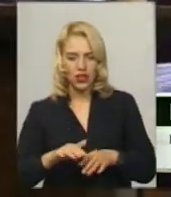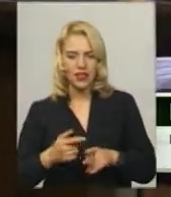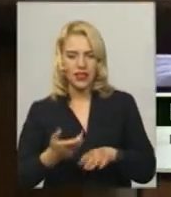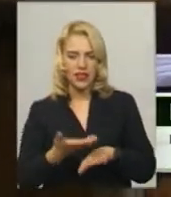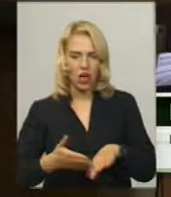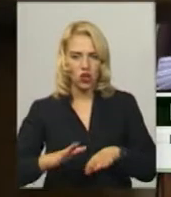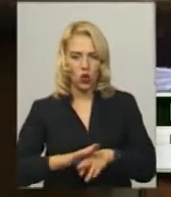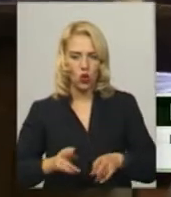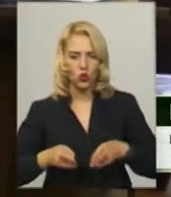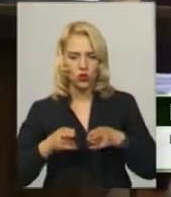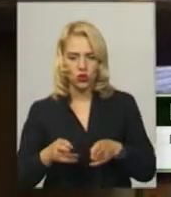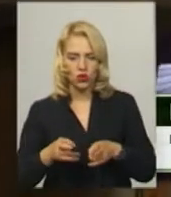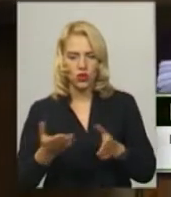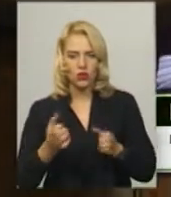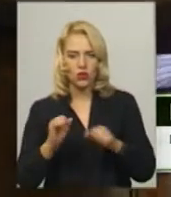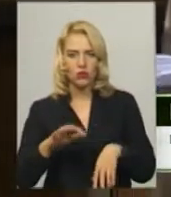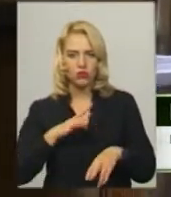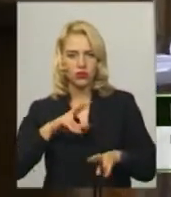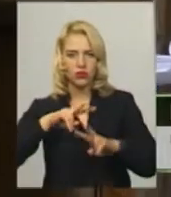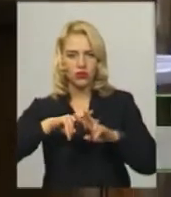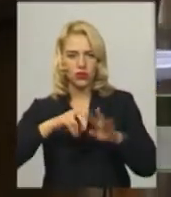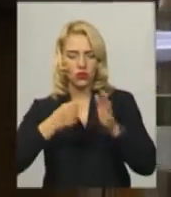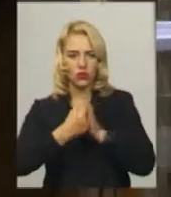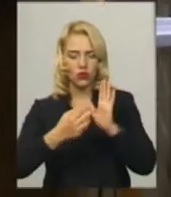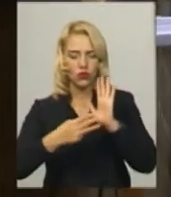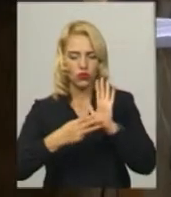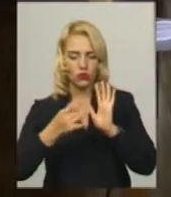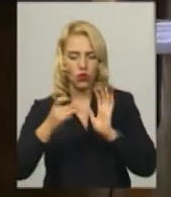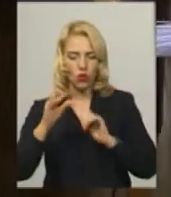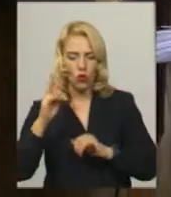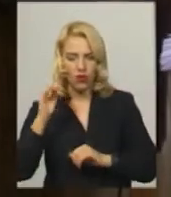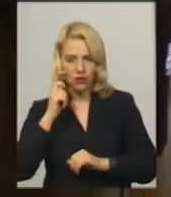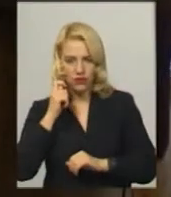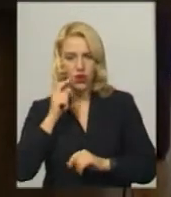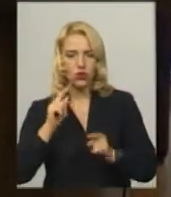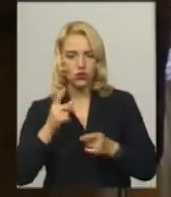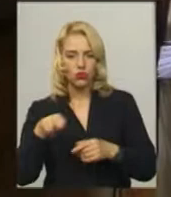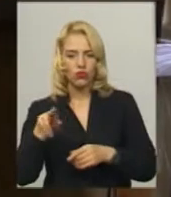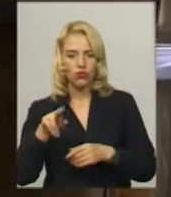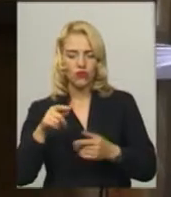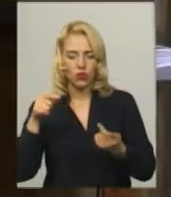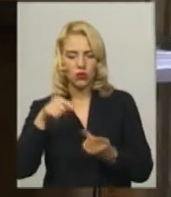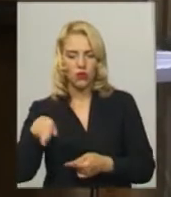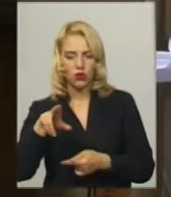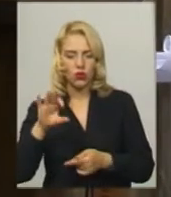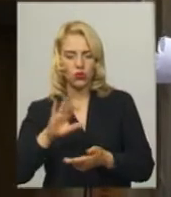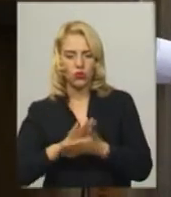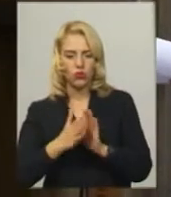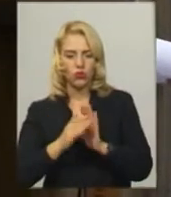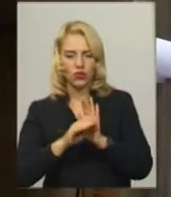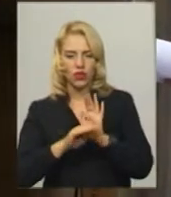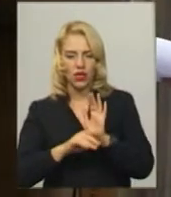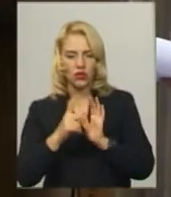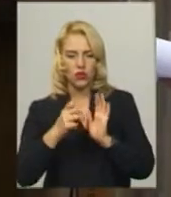позбавленим волі на строк до 8 років, а тому відповідно до вимог статті 183 КПК